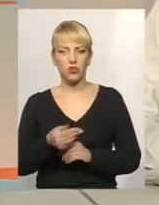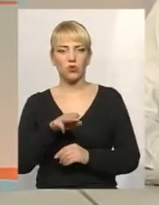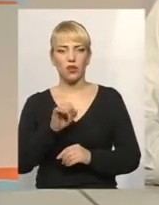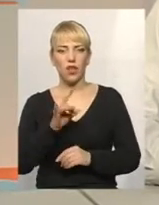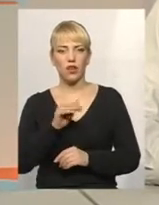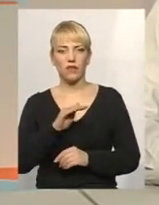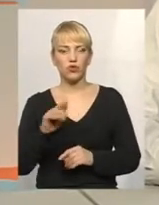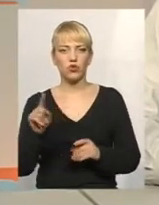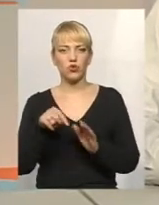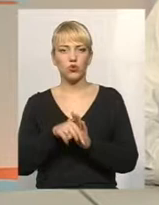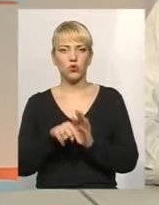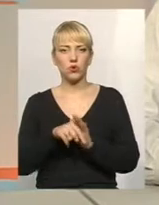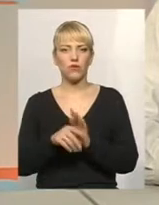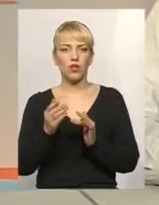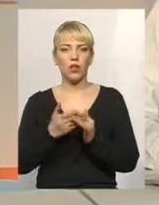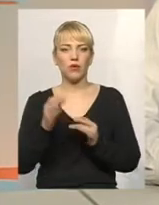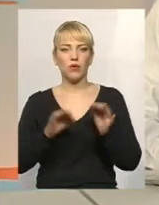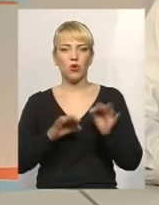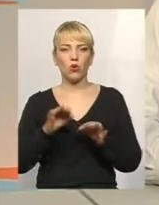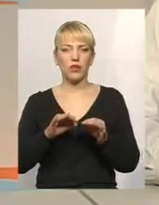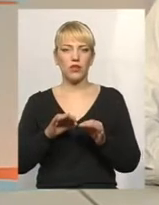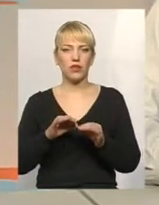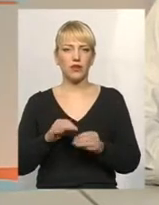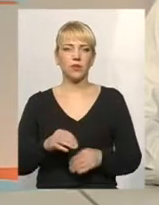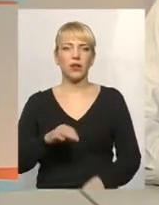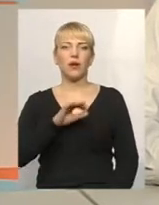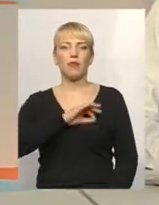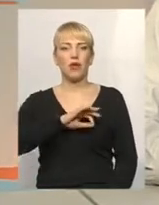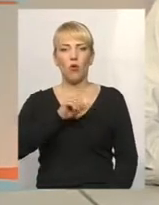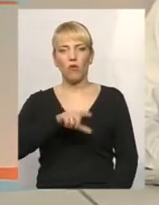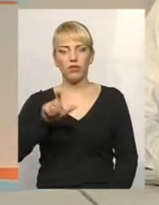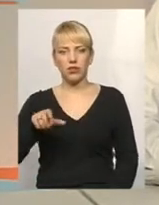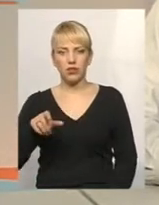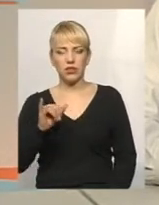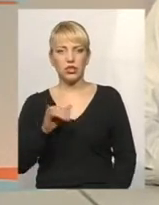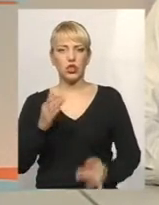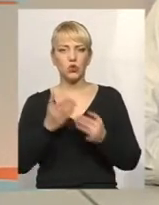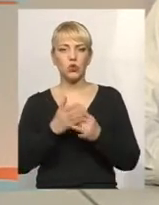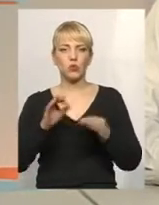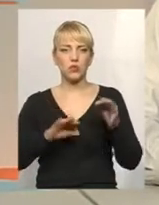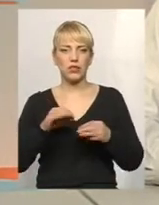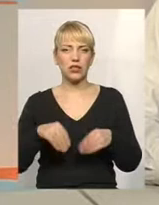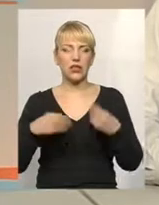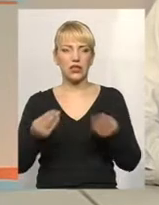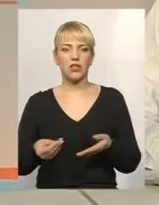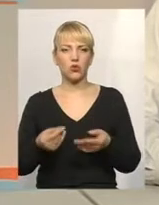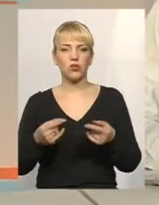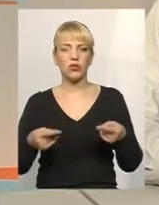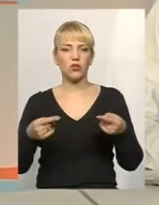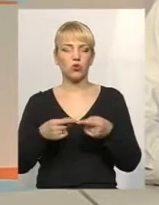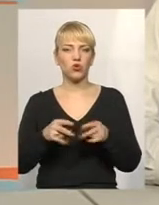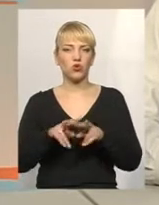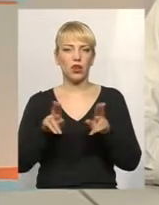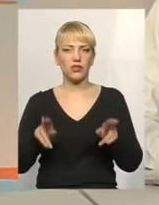Стосовно пільговиків і субсидій, пільговики і субсидії надаються точно так